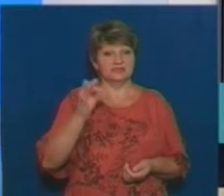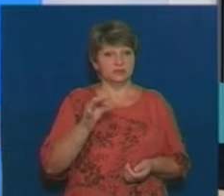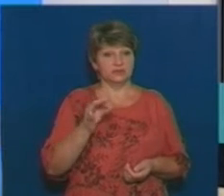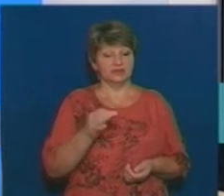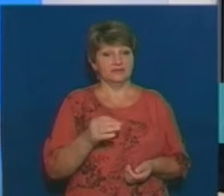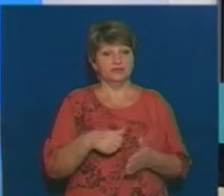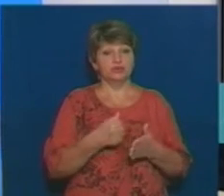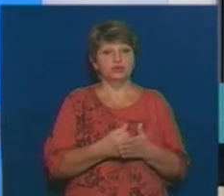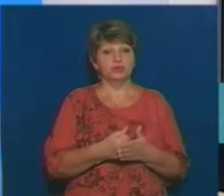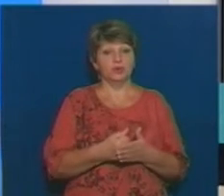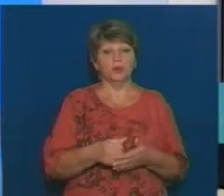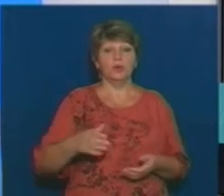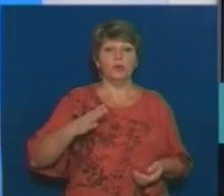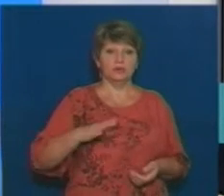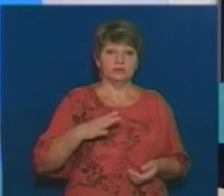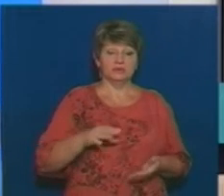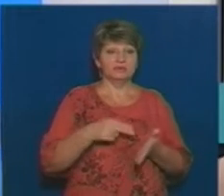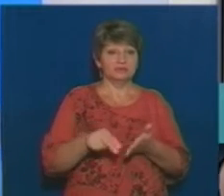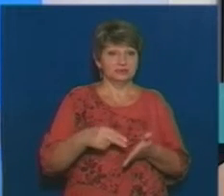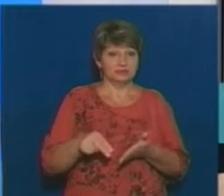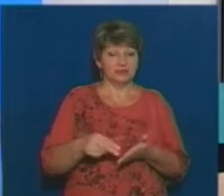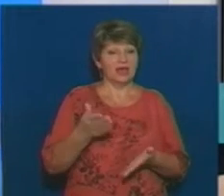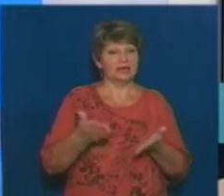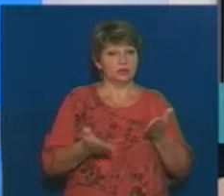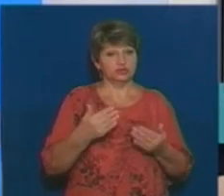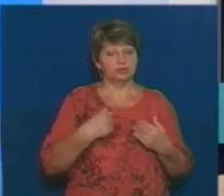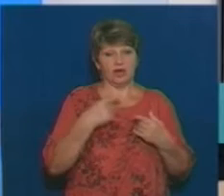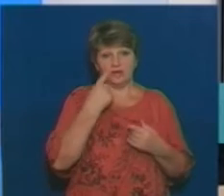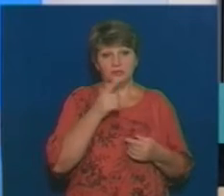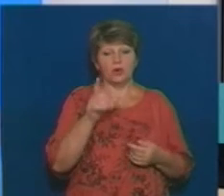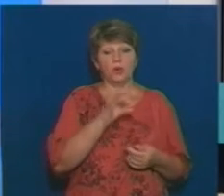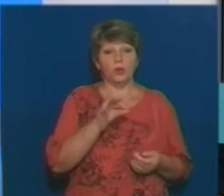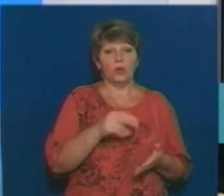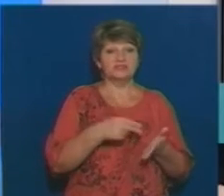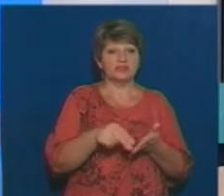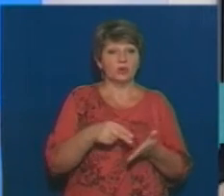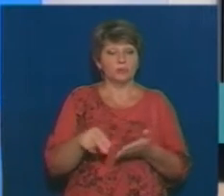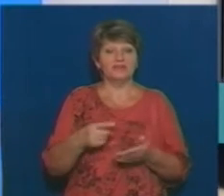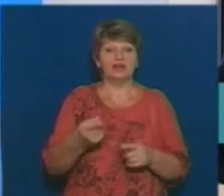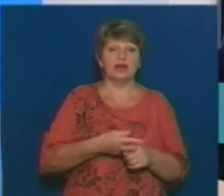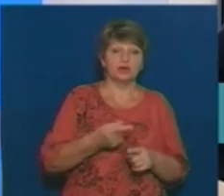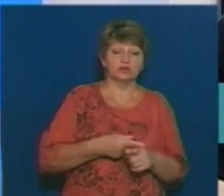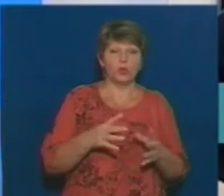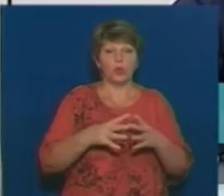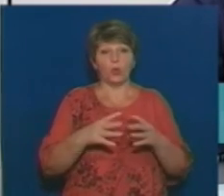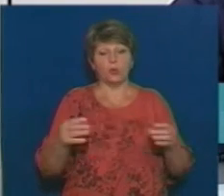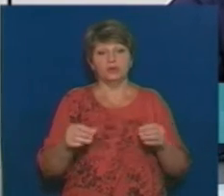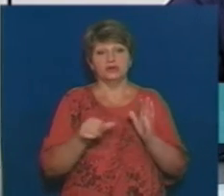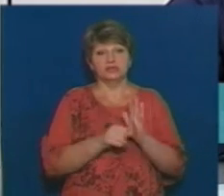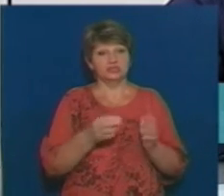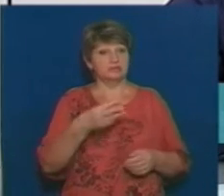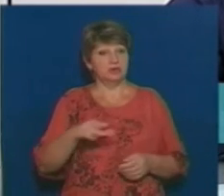очікування вартісті закупівлі. Тобто, якщо ми говоримо про закупівлі якоїсь картоплі, овочів на 6 мільйонів гривень,